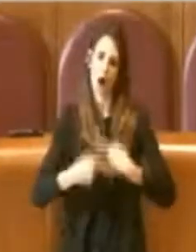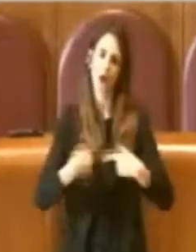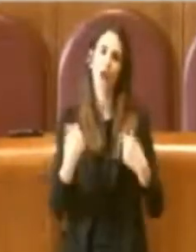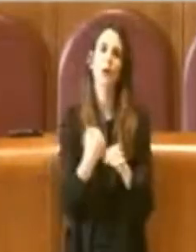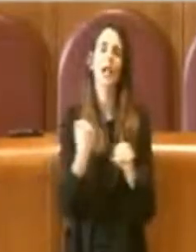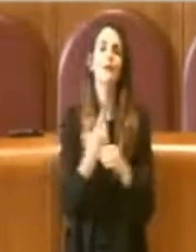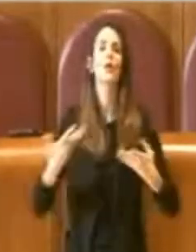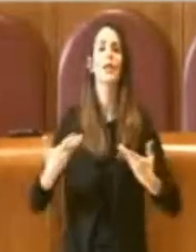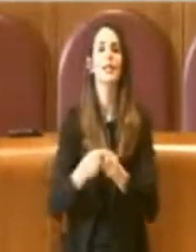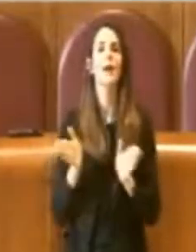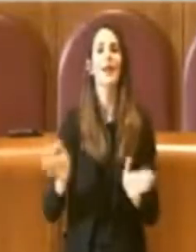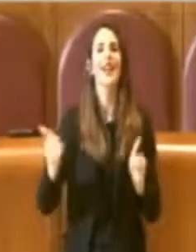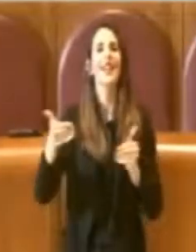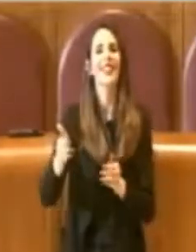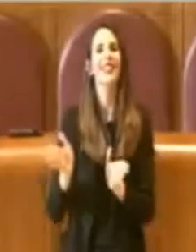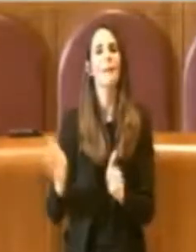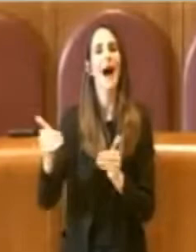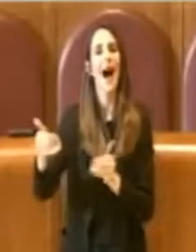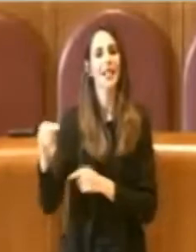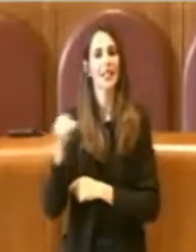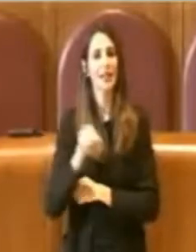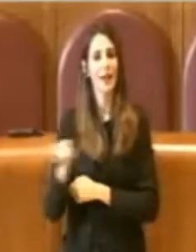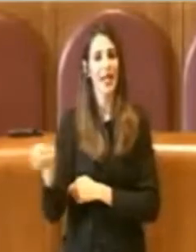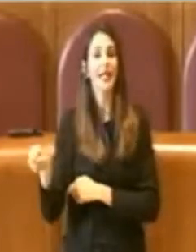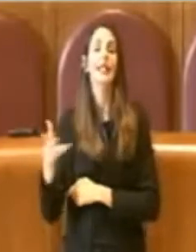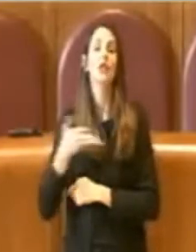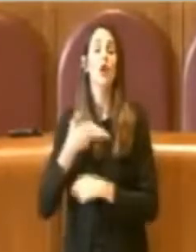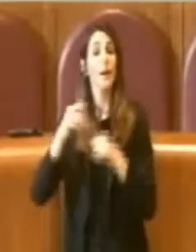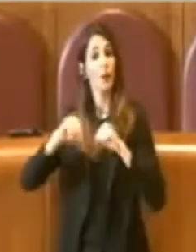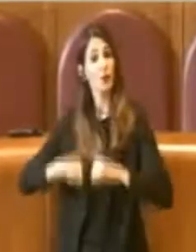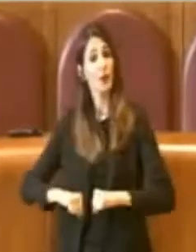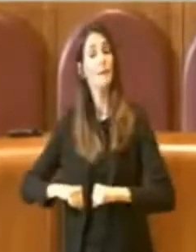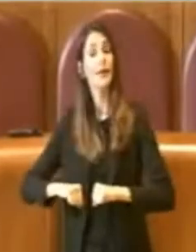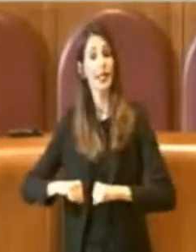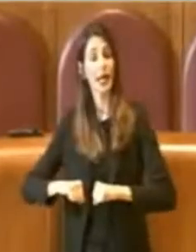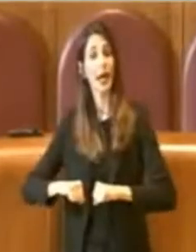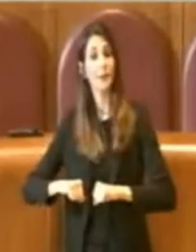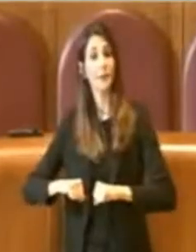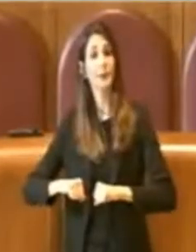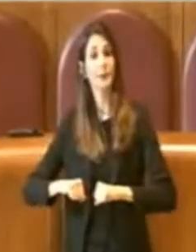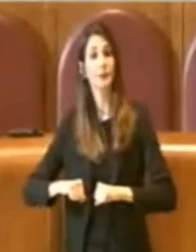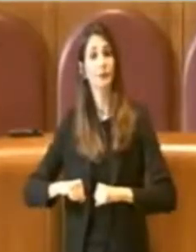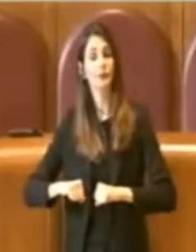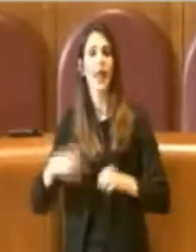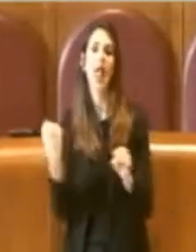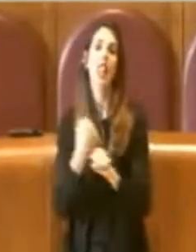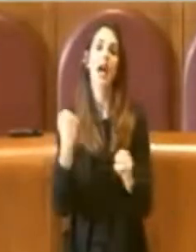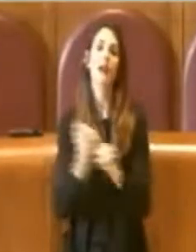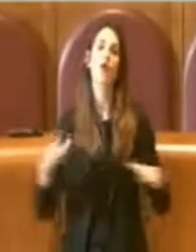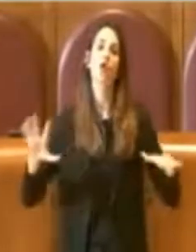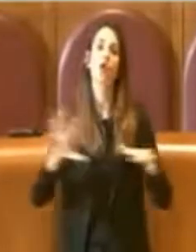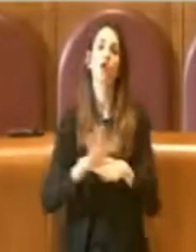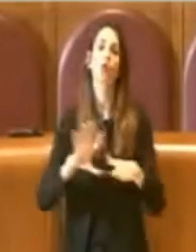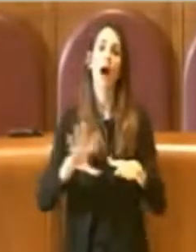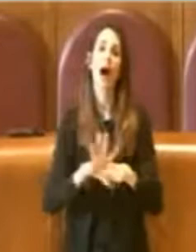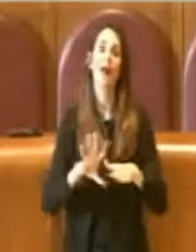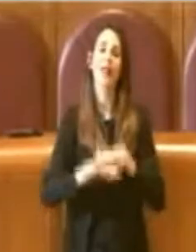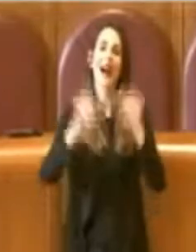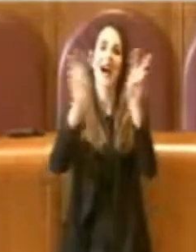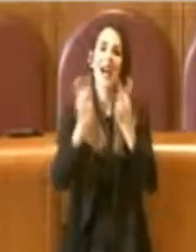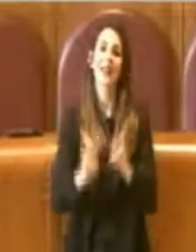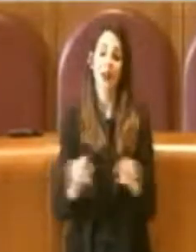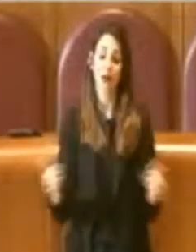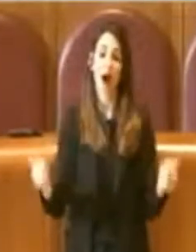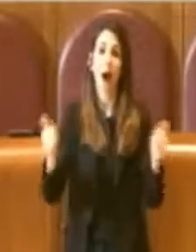ai dipartimenti che hanno avuto quindi l'opportunità di mettere insomma insieme le energie per poter come dire